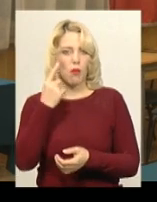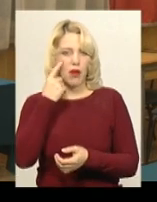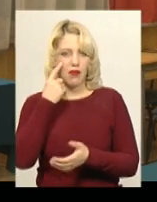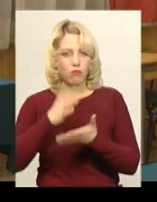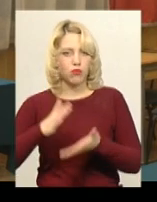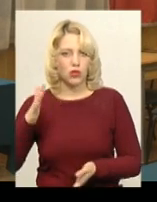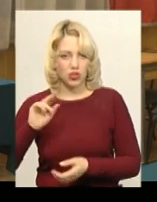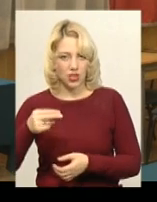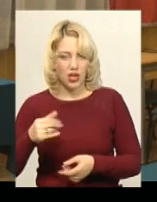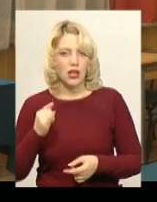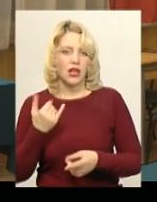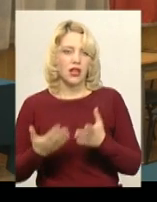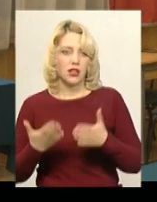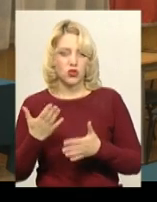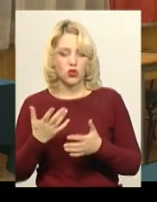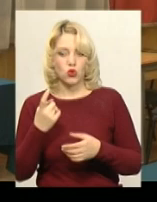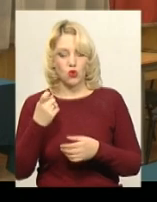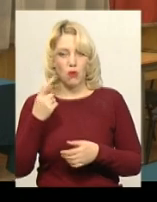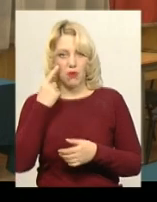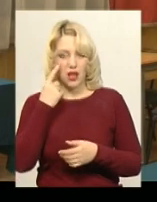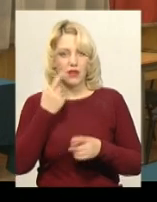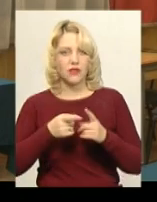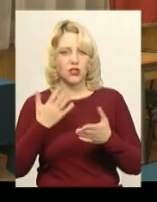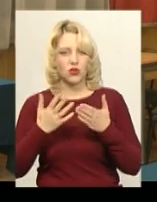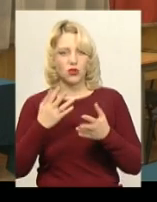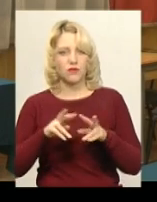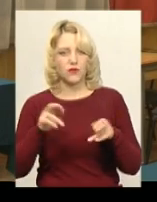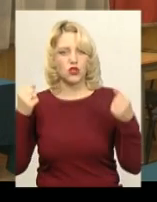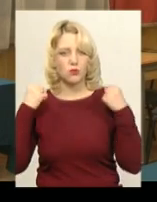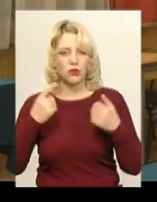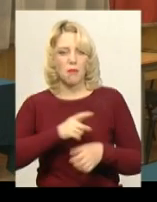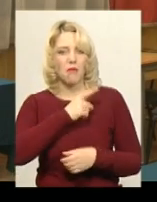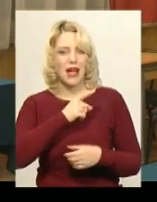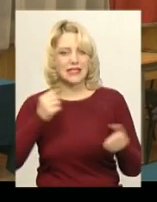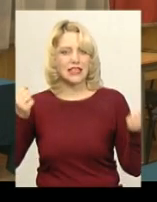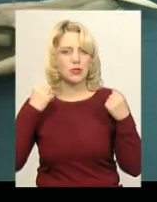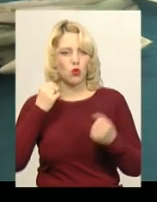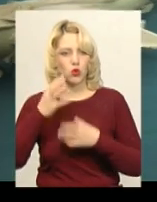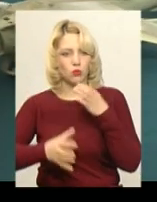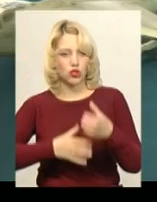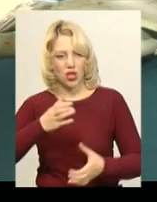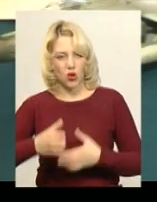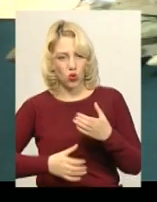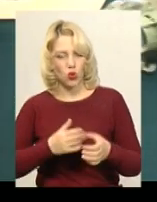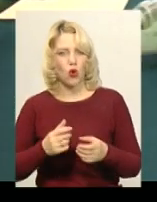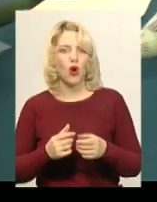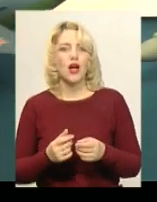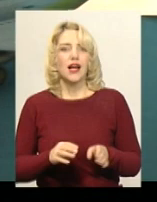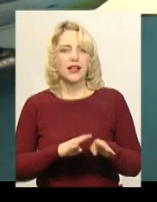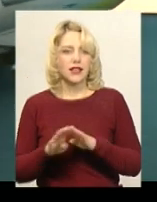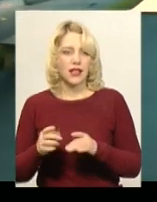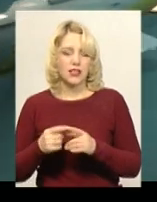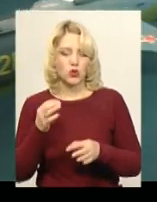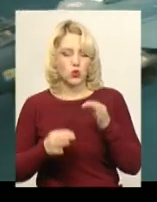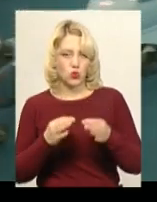якщо переводити на спорт, це майстер спорту міжнародного класу. Судівське колеги складається із